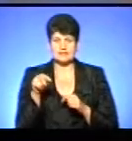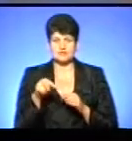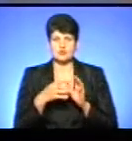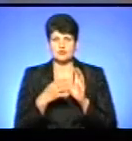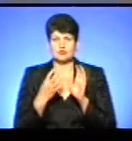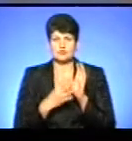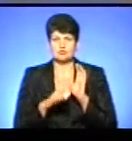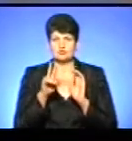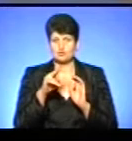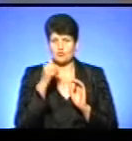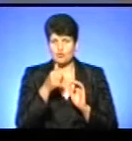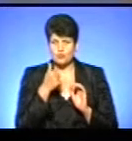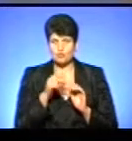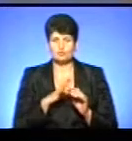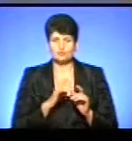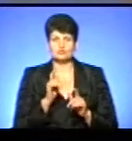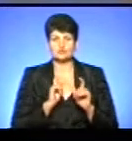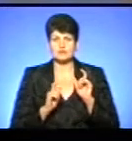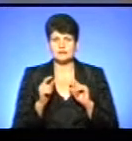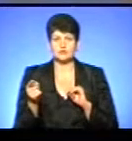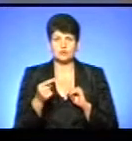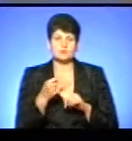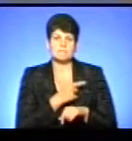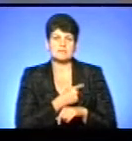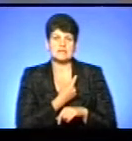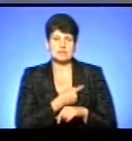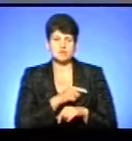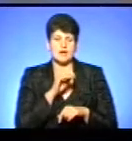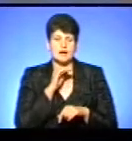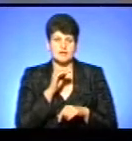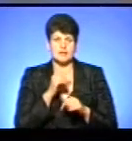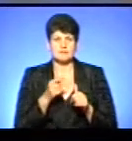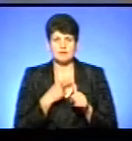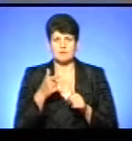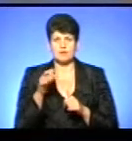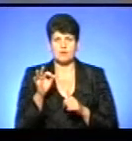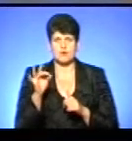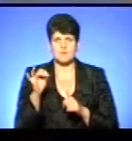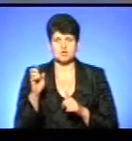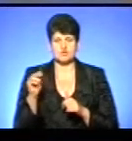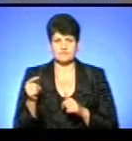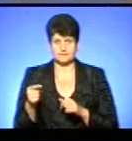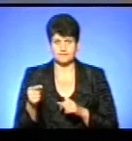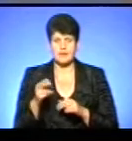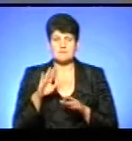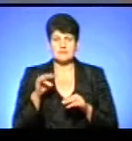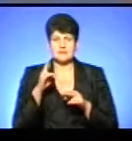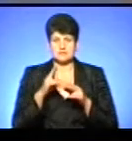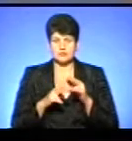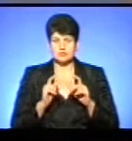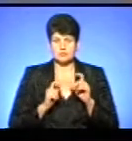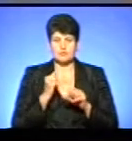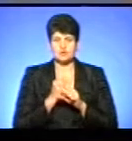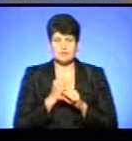року Володимир Богайчук став студентом Тернопільської медичної академії імені Івана Горбачевського. Після закінчення вишу працював